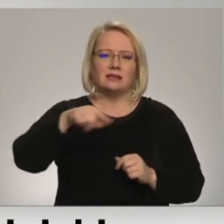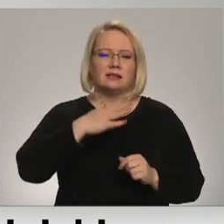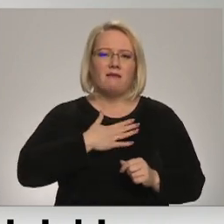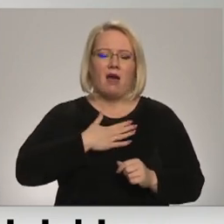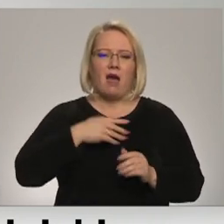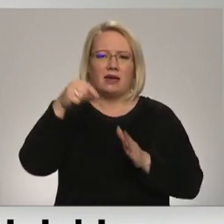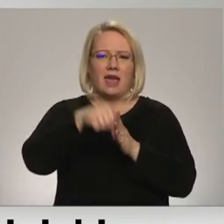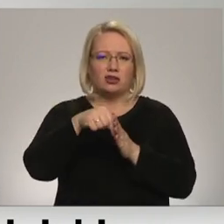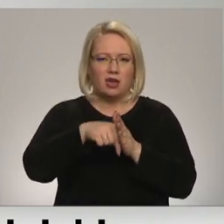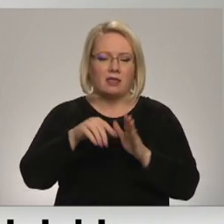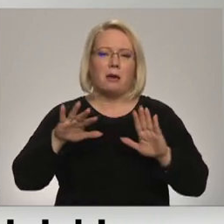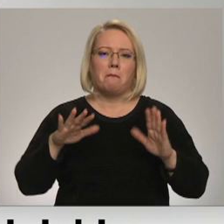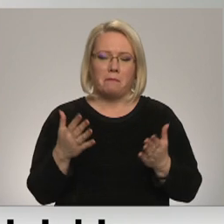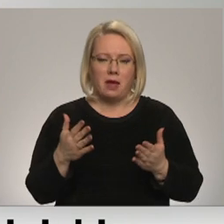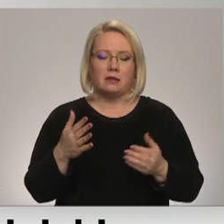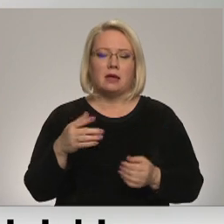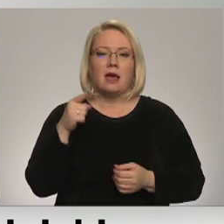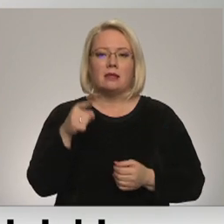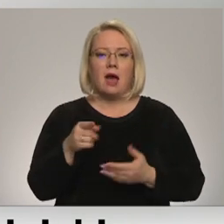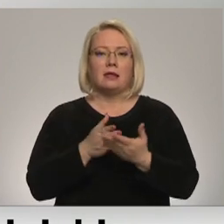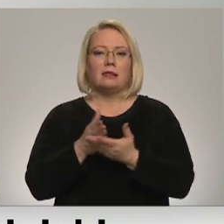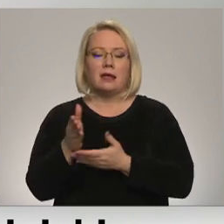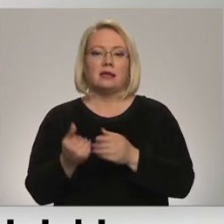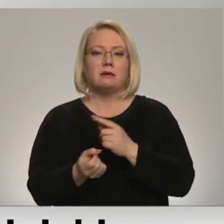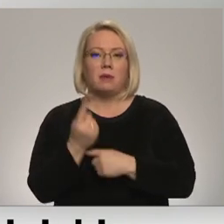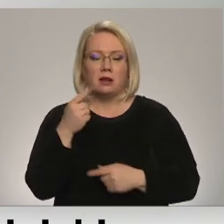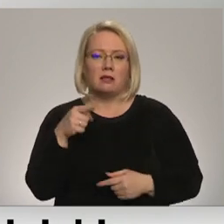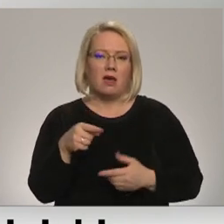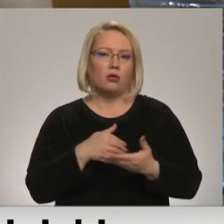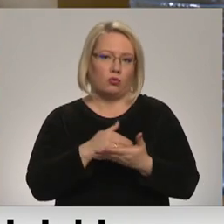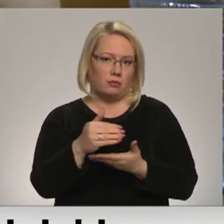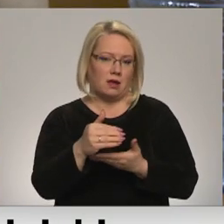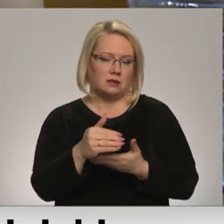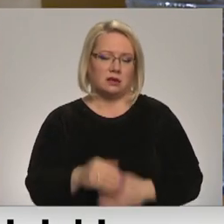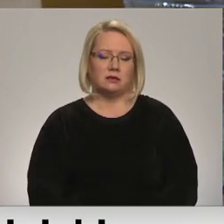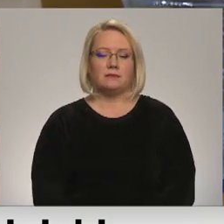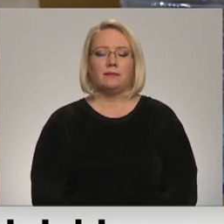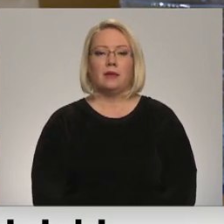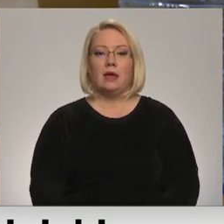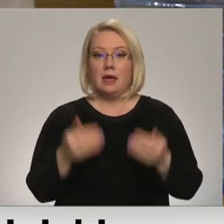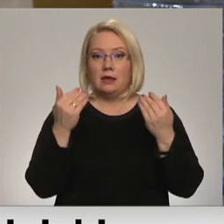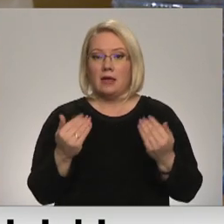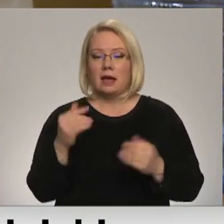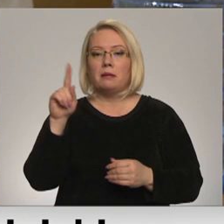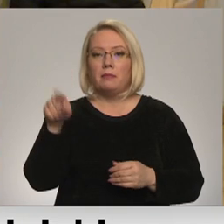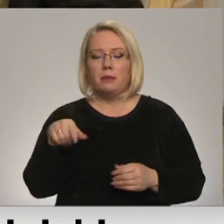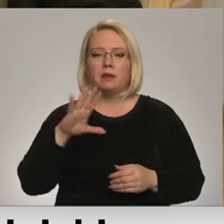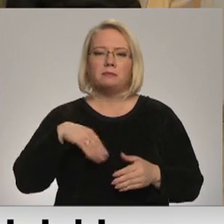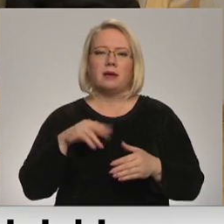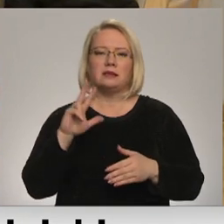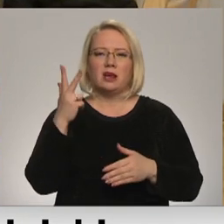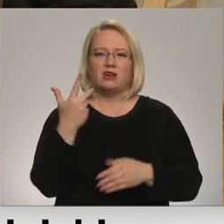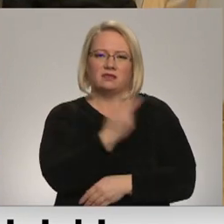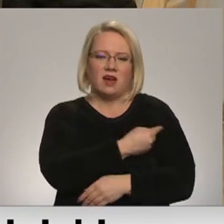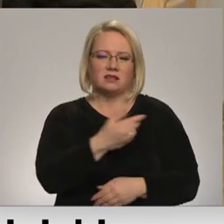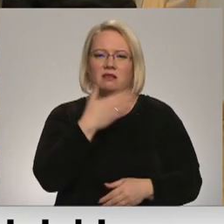Bet, protams, ja šāda tendenci parādīsies, tad viņi arī turpināsies. Pašlaik pieprasījums pēc balsts vakcīnas